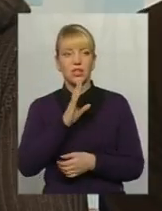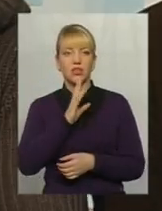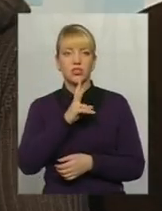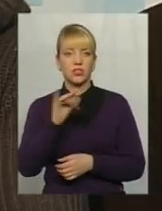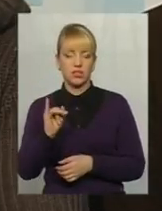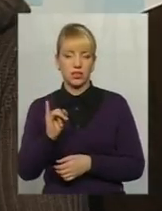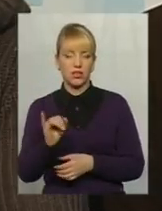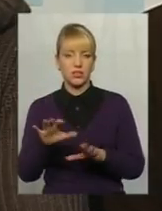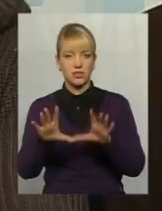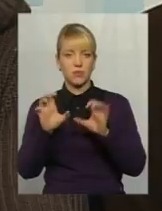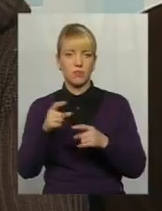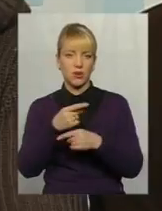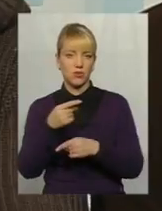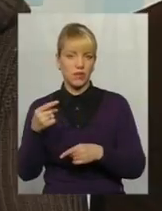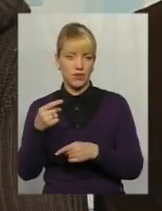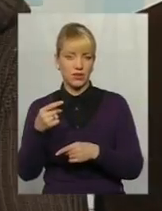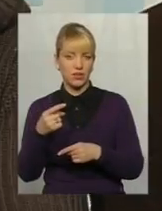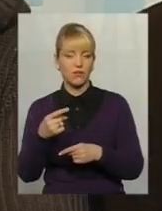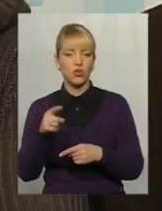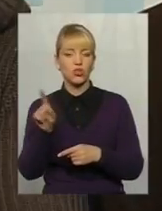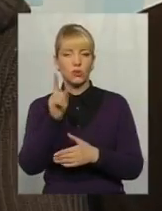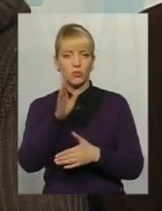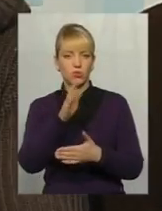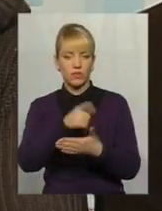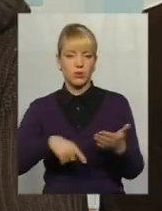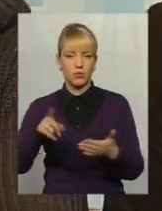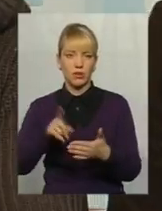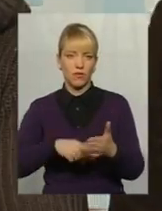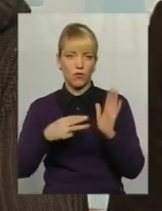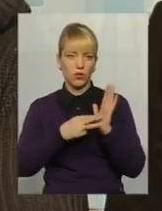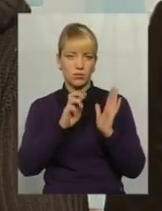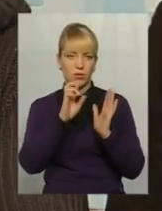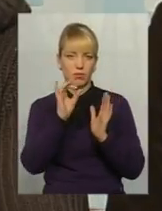сприймають негативну відміну 8 березня. І вони в якійсь мірі праві, звісно ж.